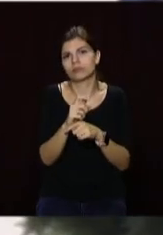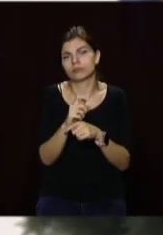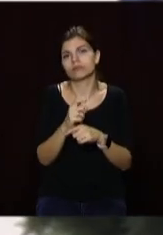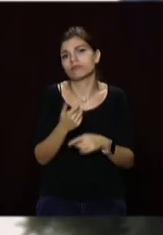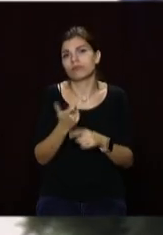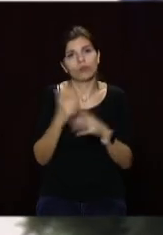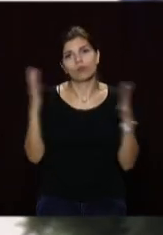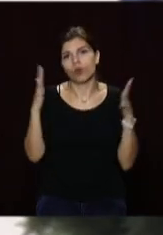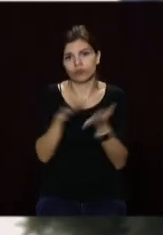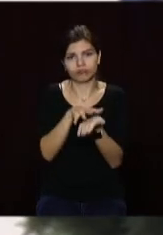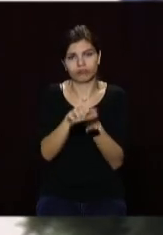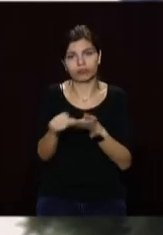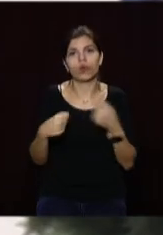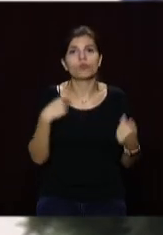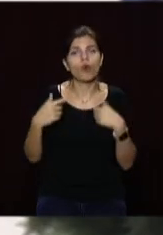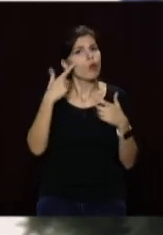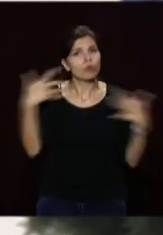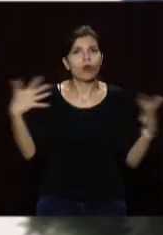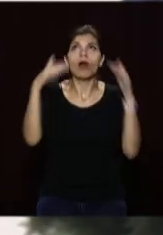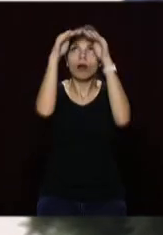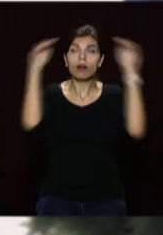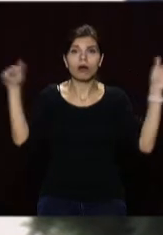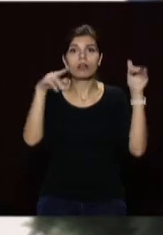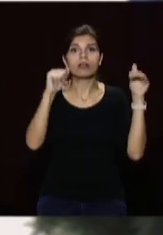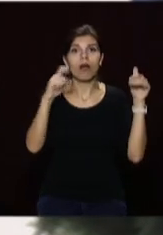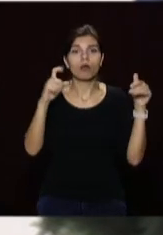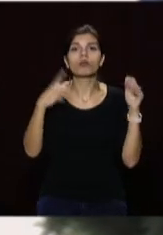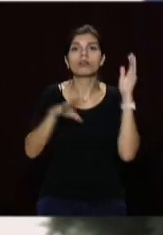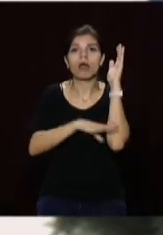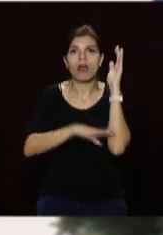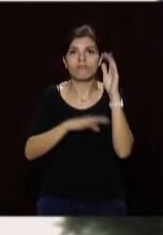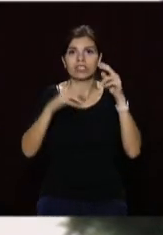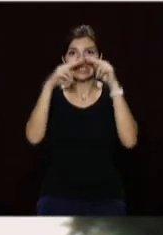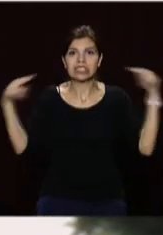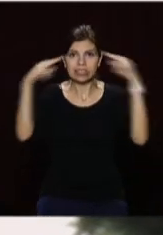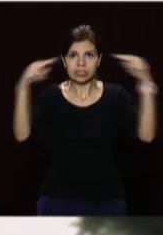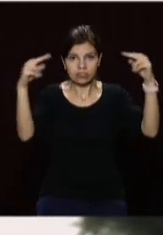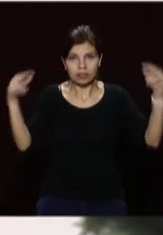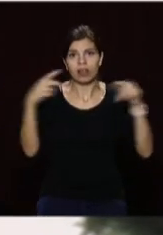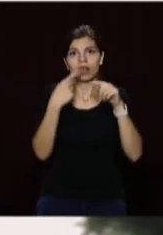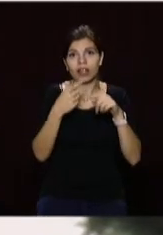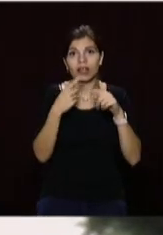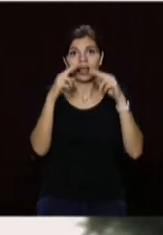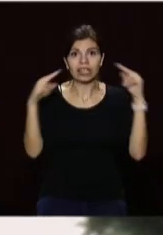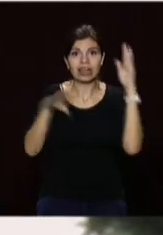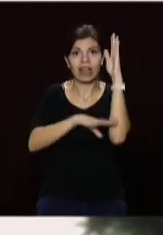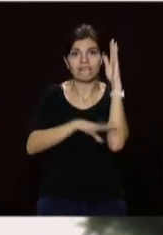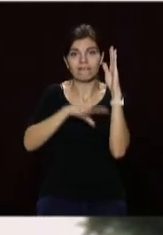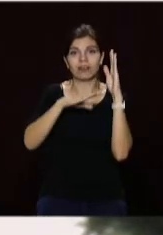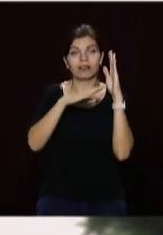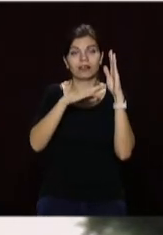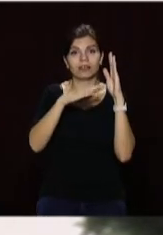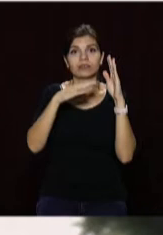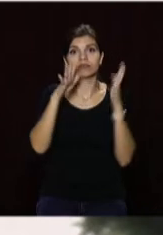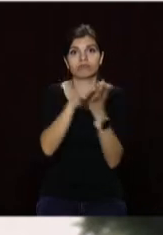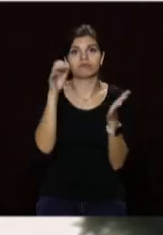Найбільше постраждало дахит. Там дерев'яна обрешітка на дахах іде і на самих стінах. І тобто вогонь